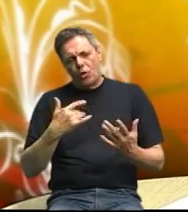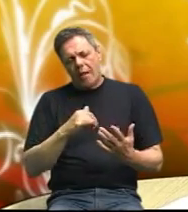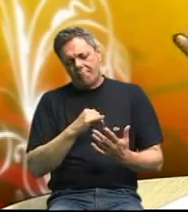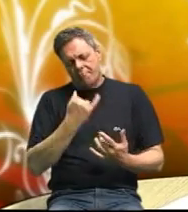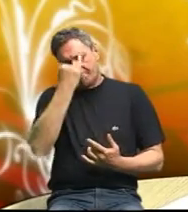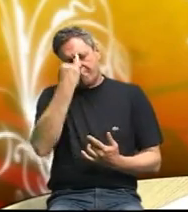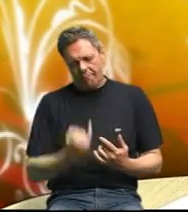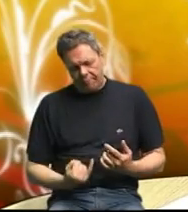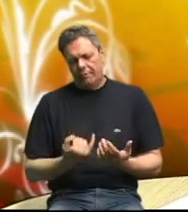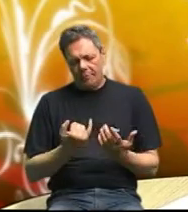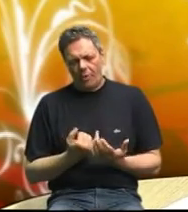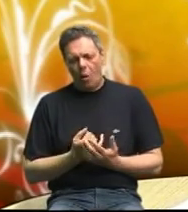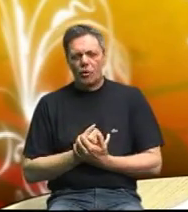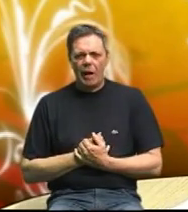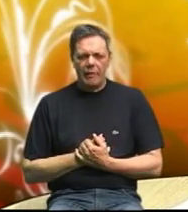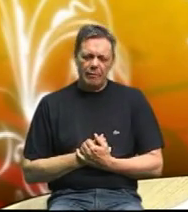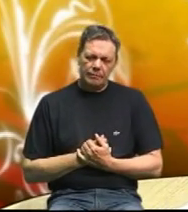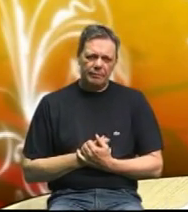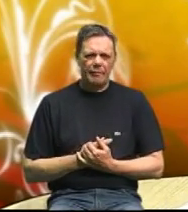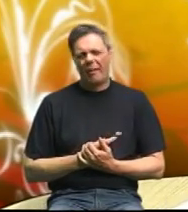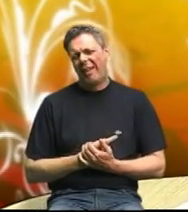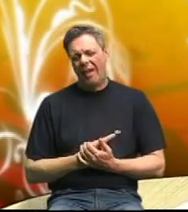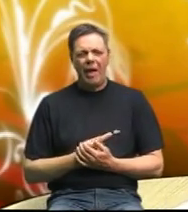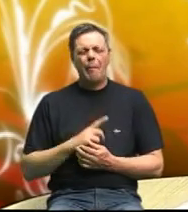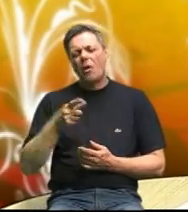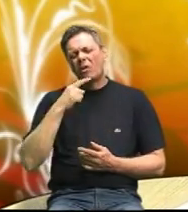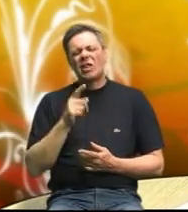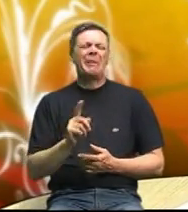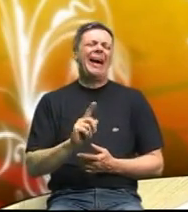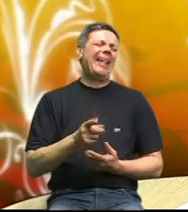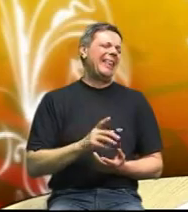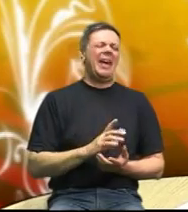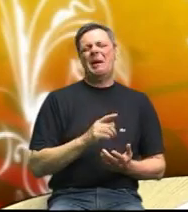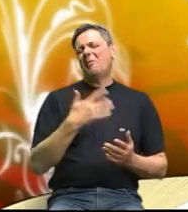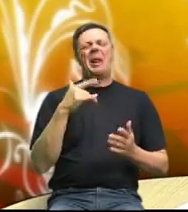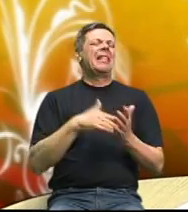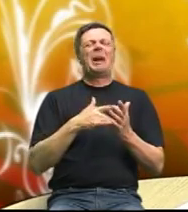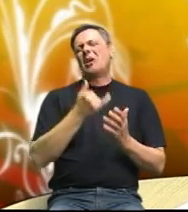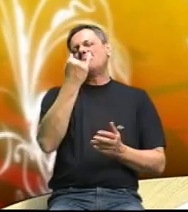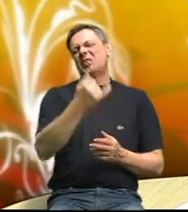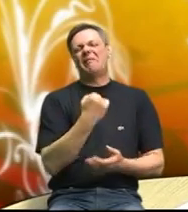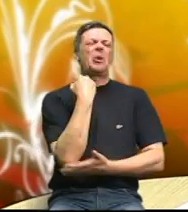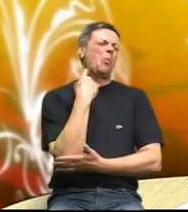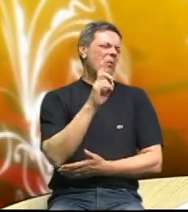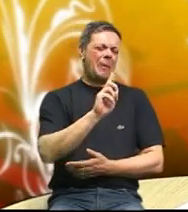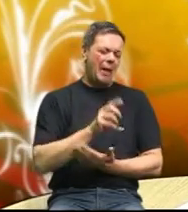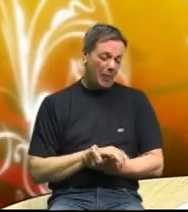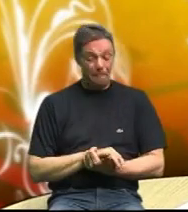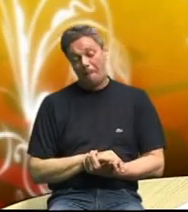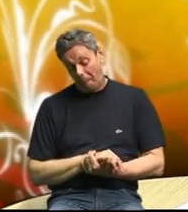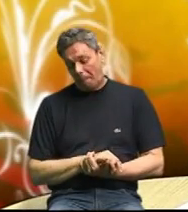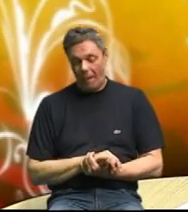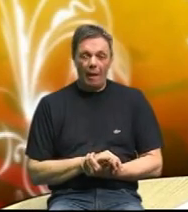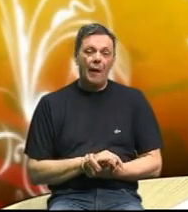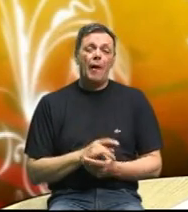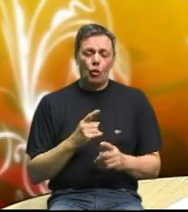minirati mi to zovemo minira znate ono nemoj ti šta ti fali lijepa ti je glavica da to i s